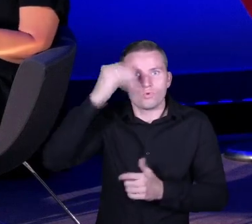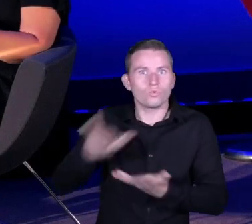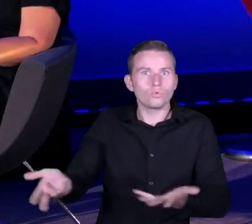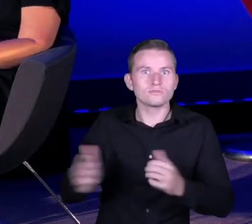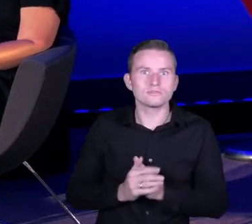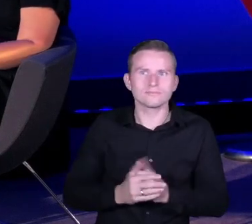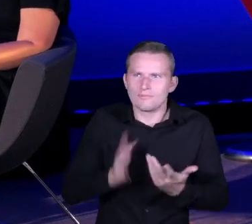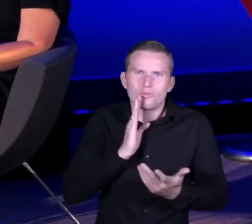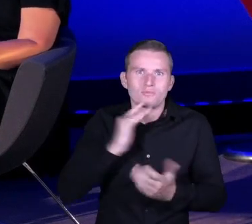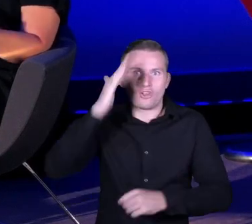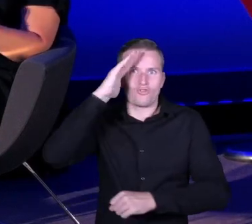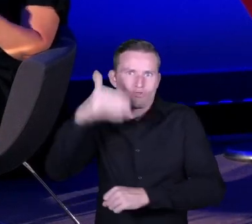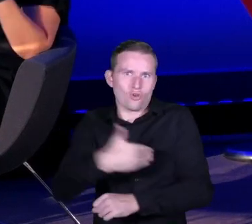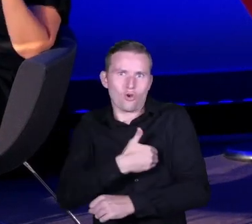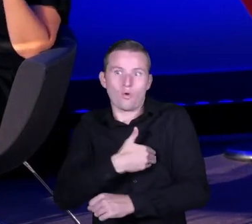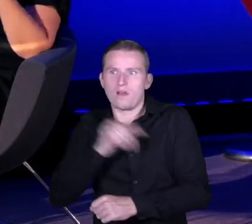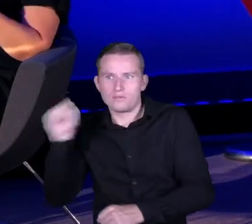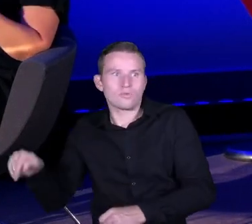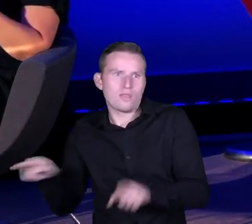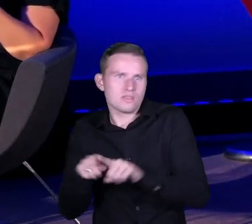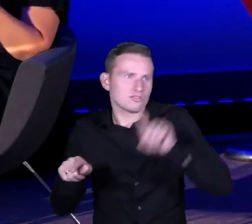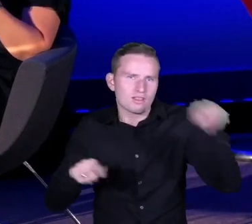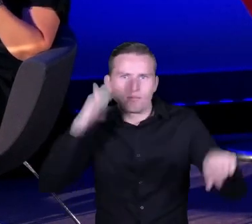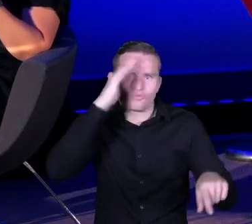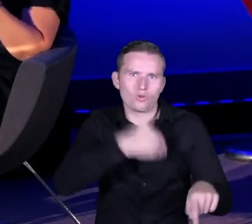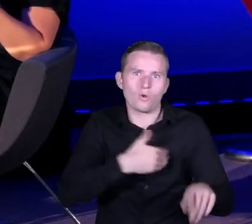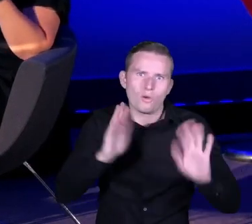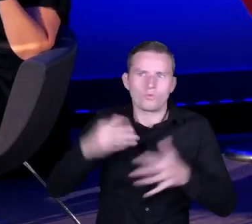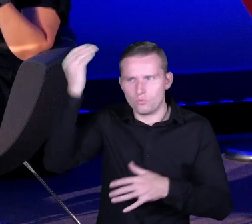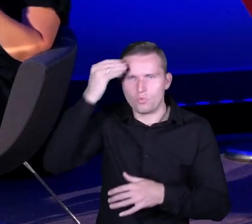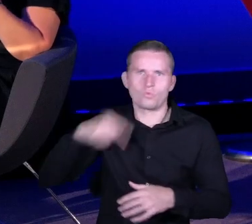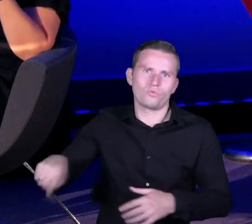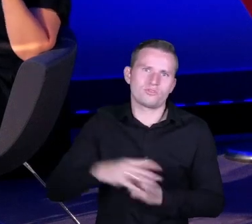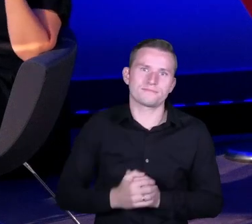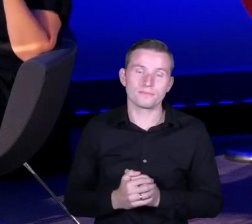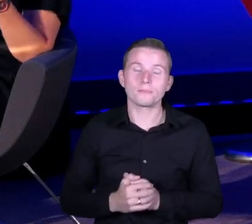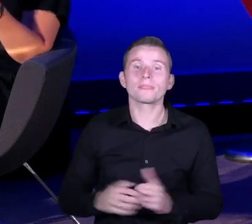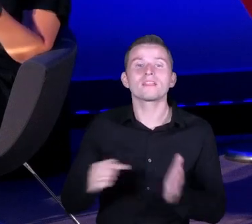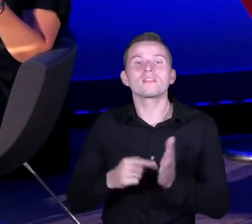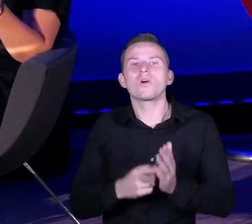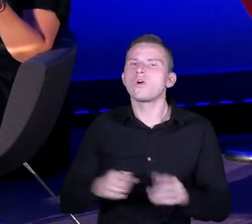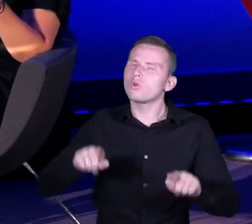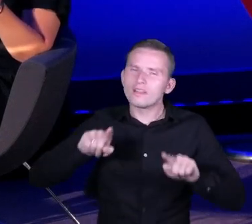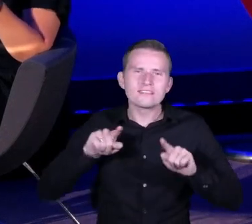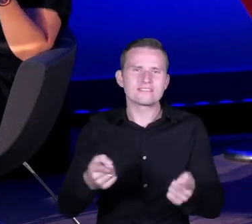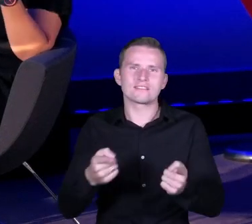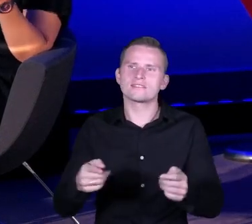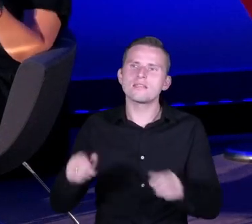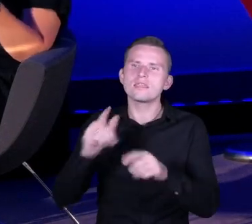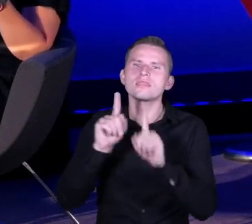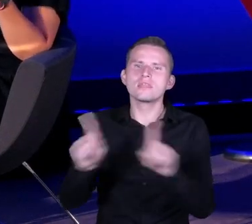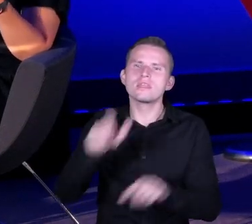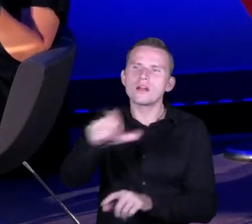dzień, ale też jest to szkoła. Więc myślę, że to jest bardzo ważny aspekt, organizacja, wspieranie nauczycieli w